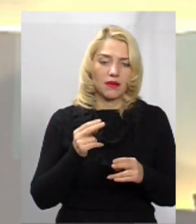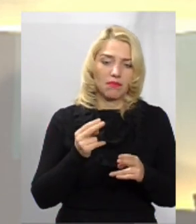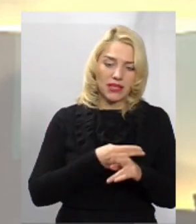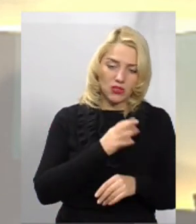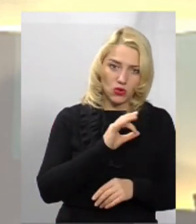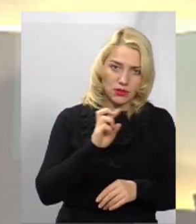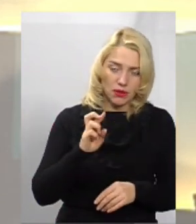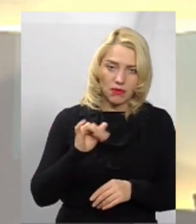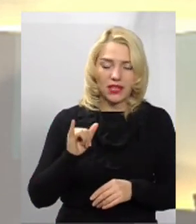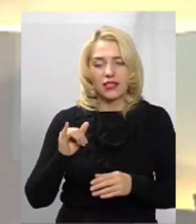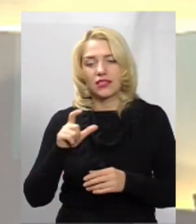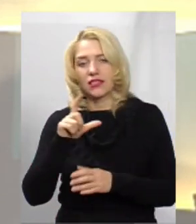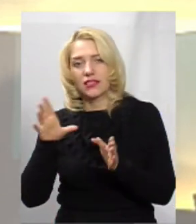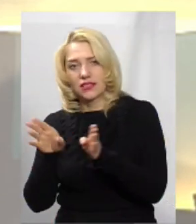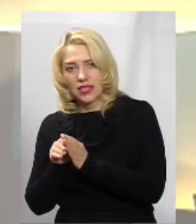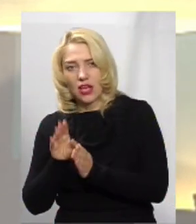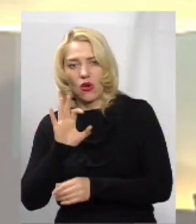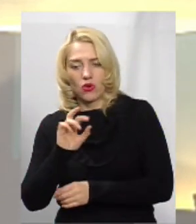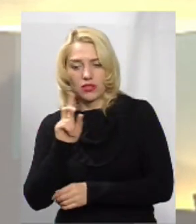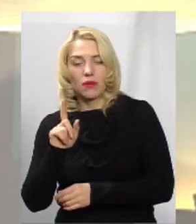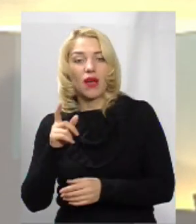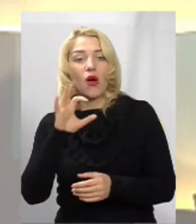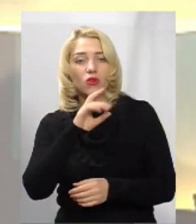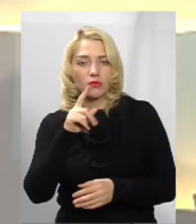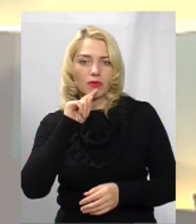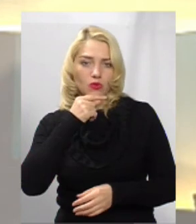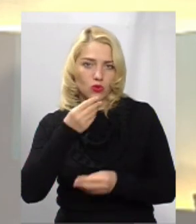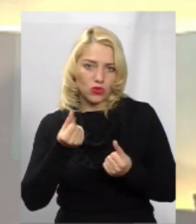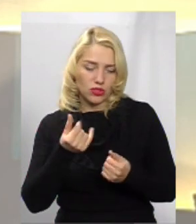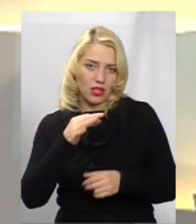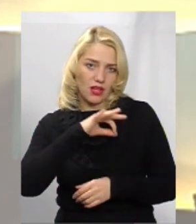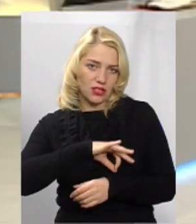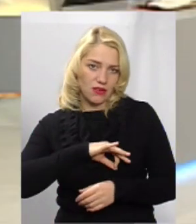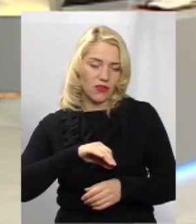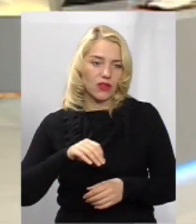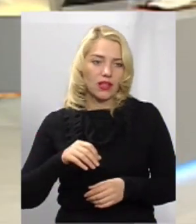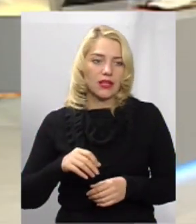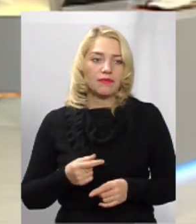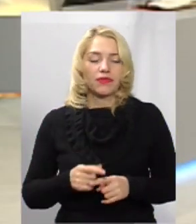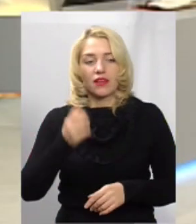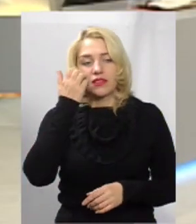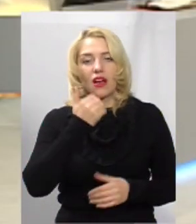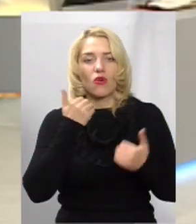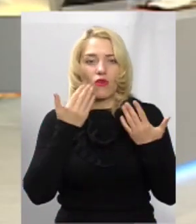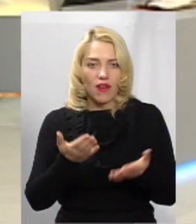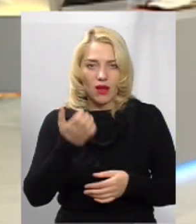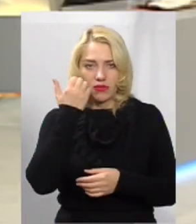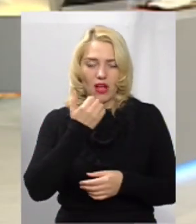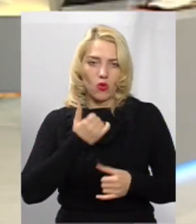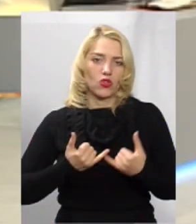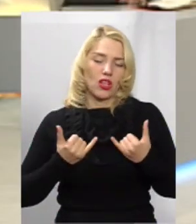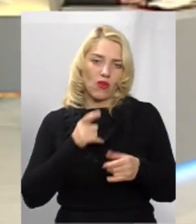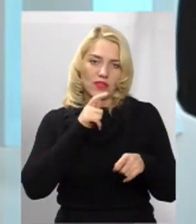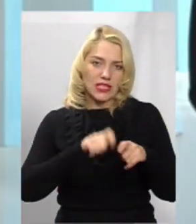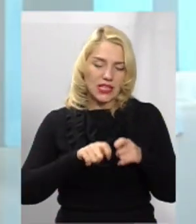люди просто економлять гроші і використовують їх більш раціонально. Дякую вам, дякую, шановним експертам. На